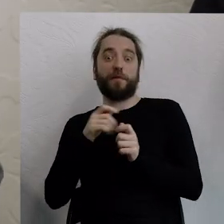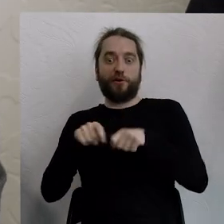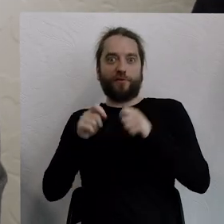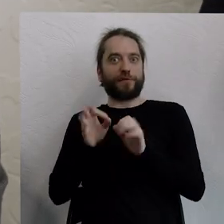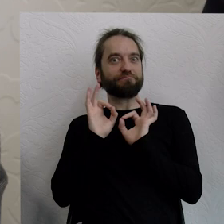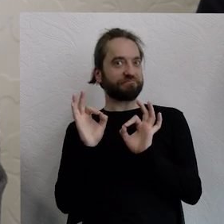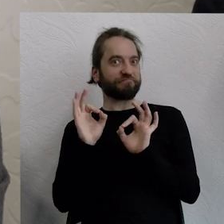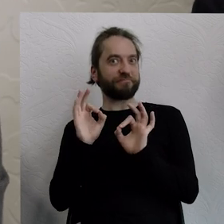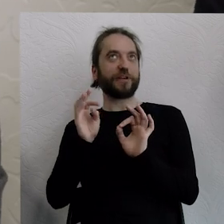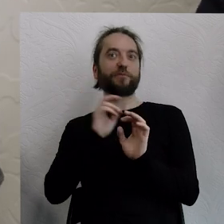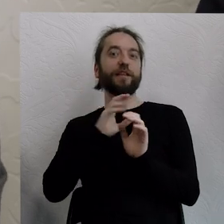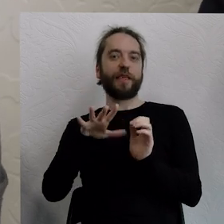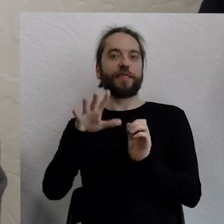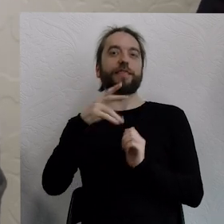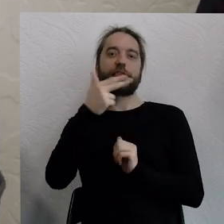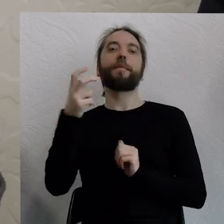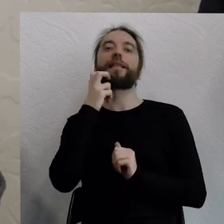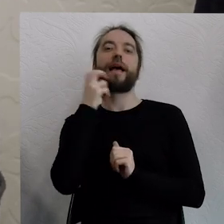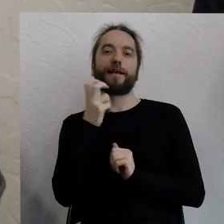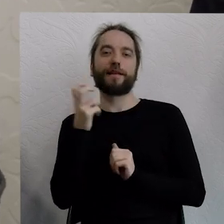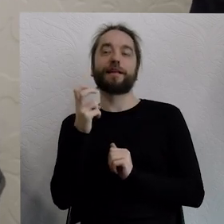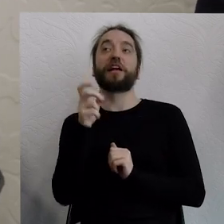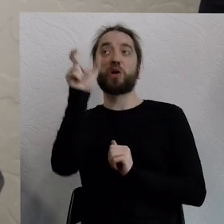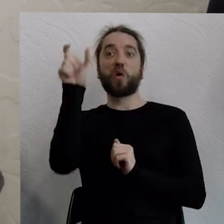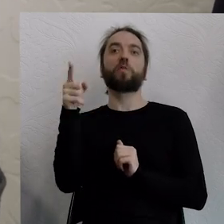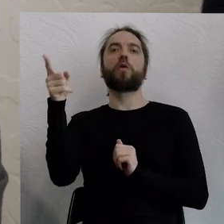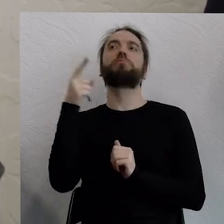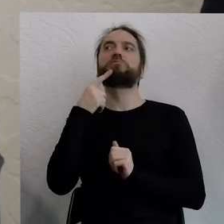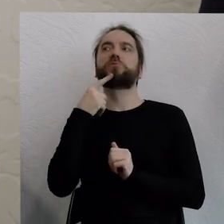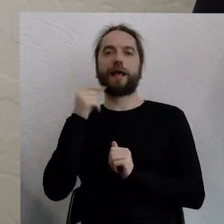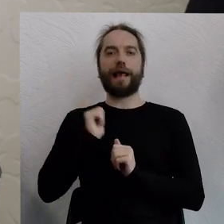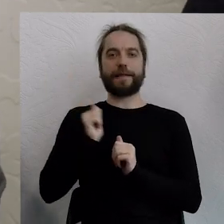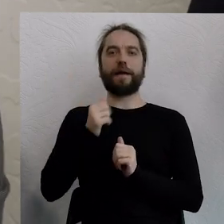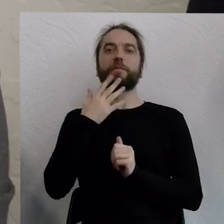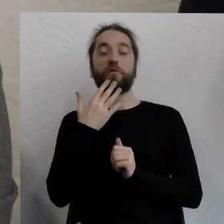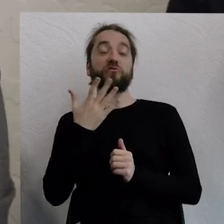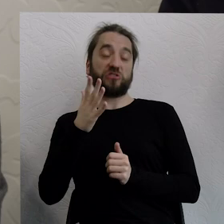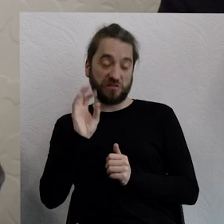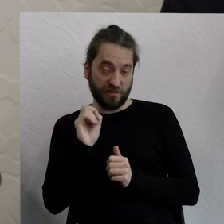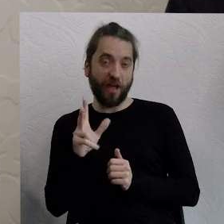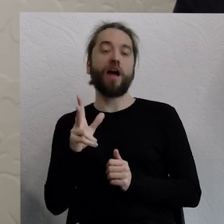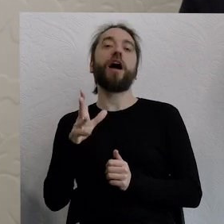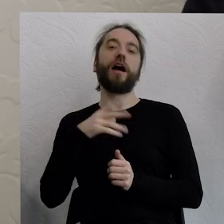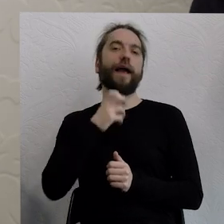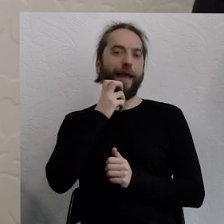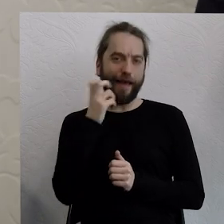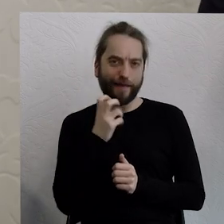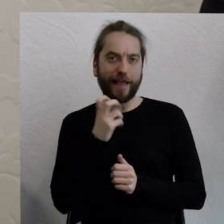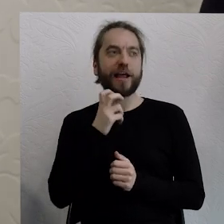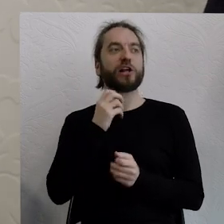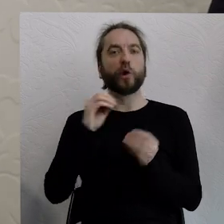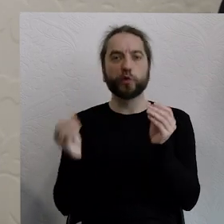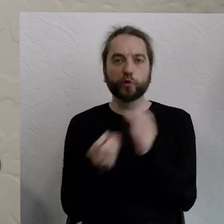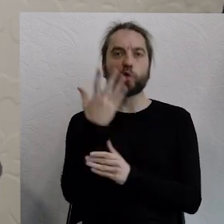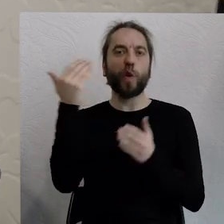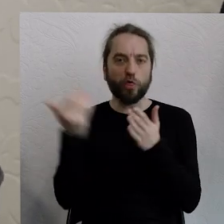energetyki. Jeden z moich ulubionych popularyzatorów nauki w Polsce mówi o tym, że np. możemy oczywiście wykorzystywać odnawialne źródła energii